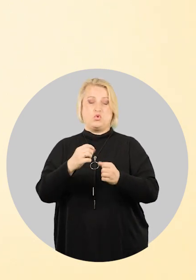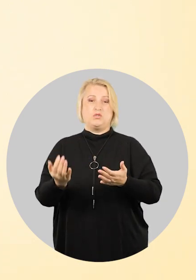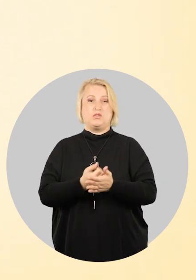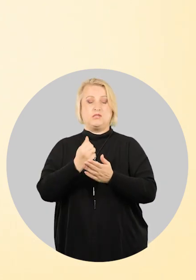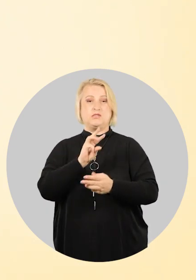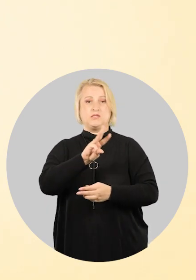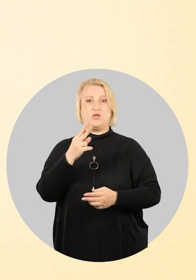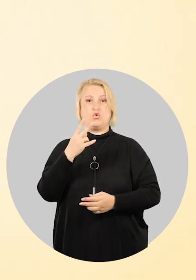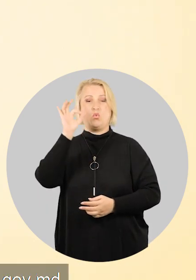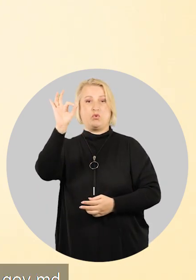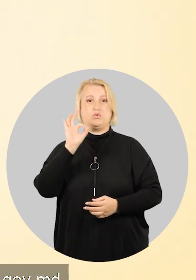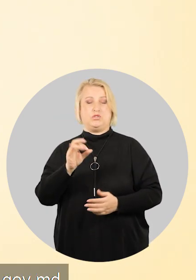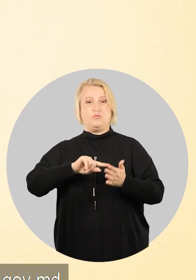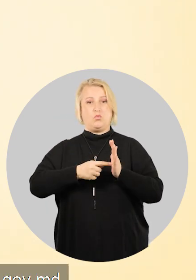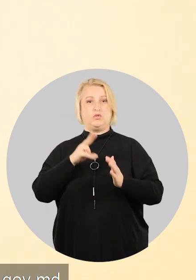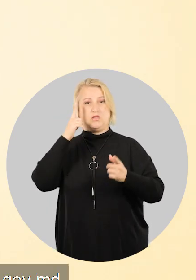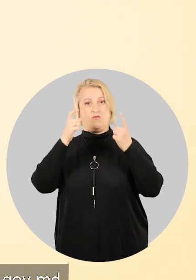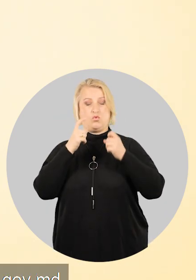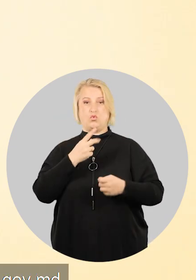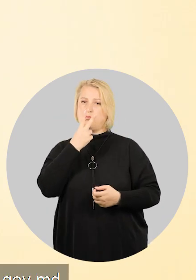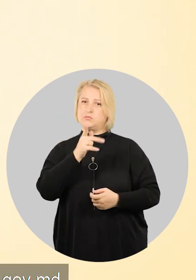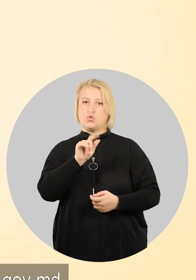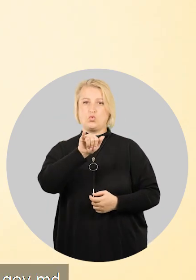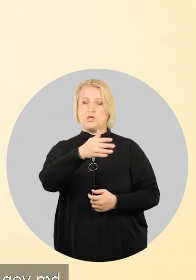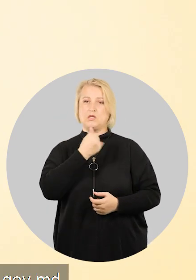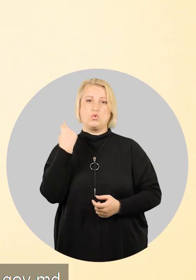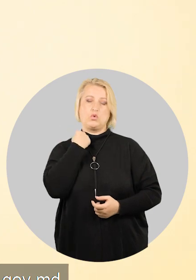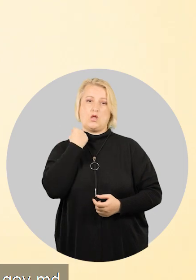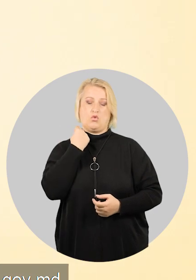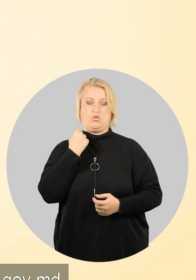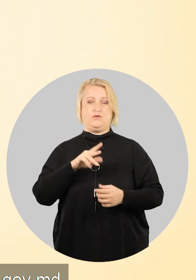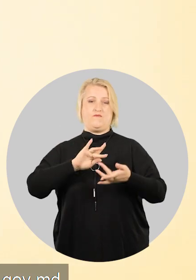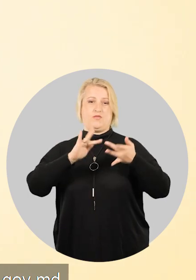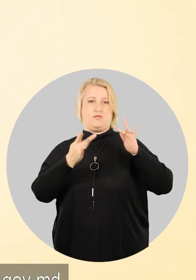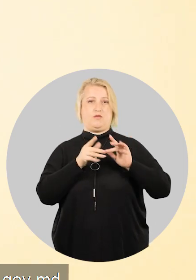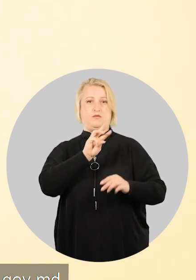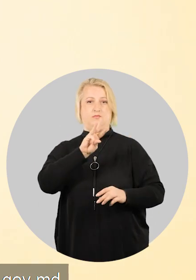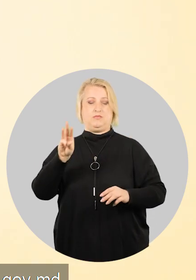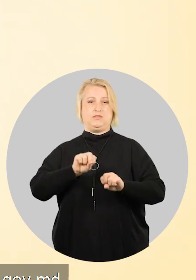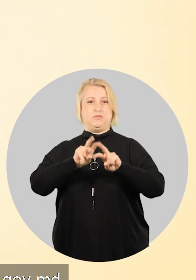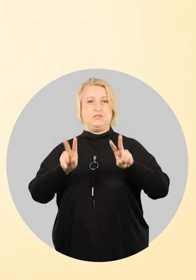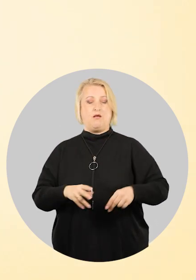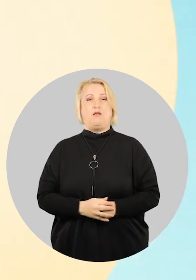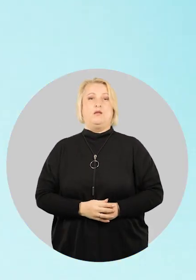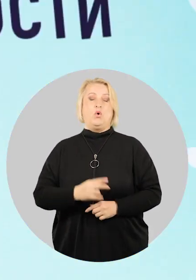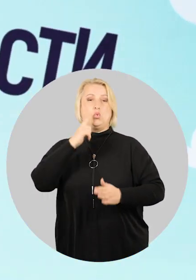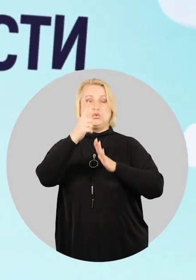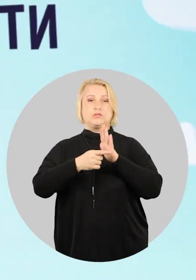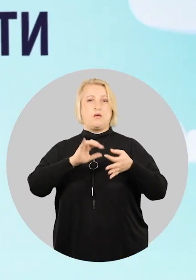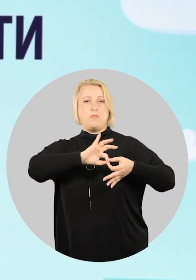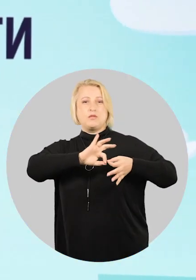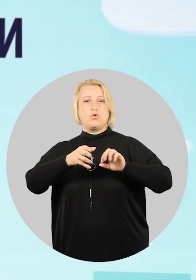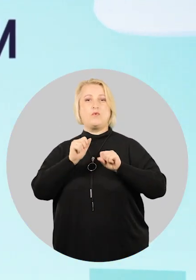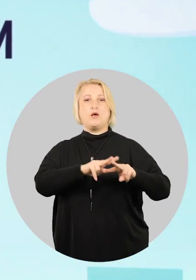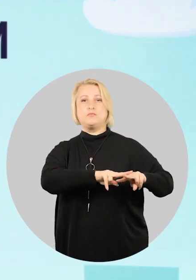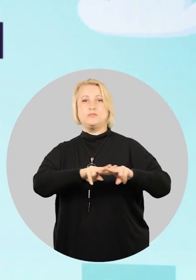doprocent.info. Убедись в том, что у тебя нет задолженностей по подоходному налогу на сайте mpay.gov.md. Узнай подробности о